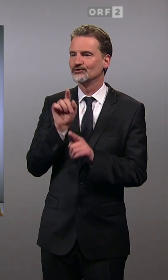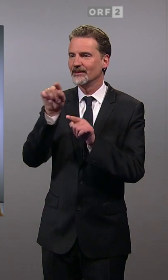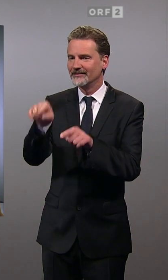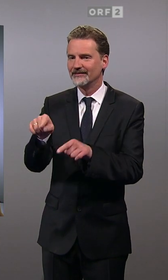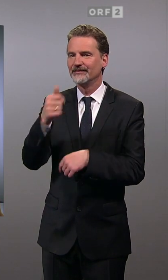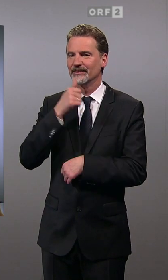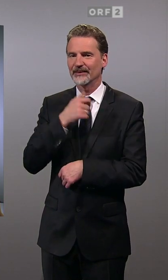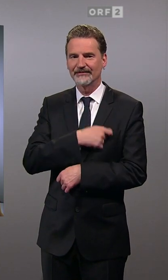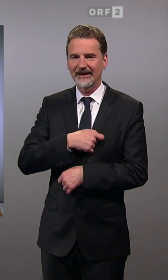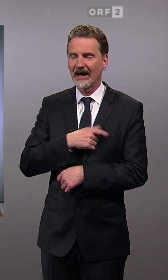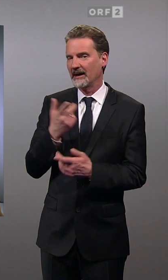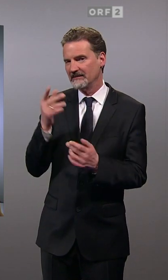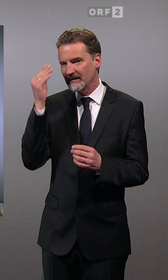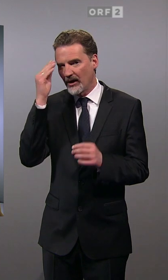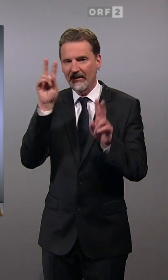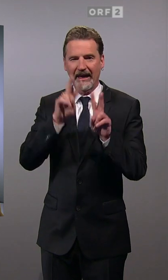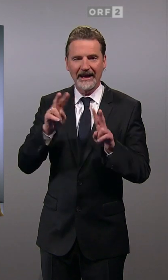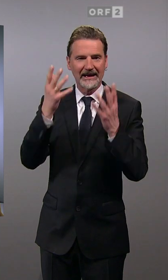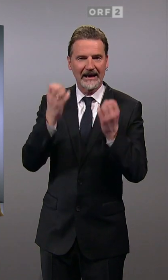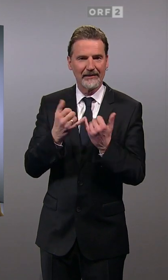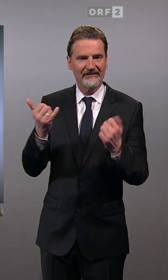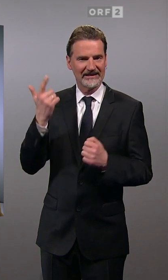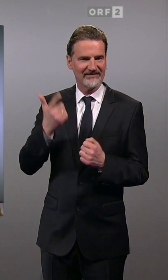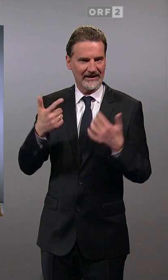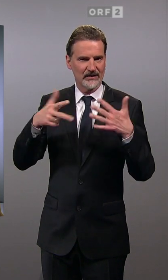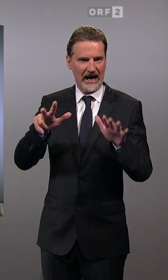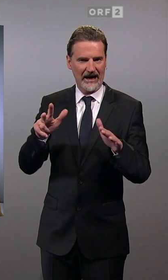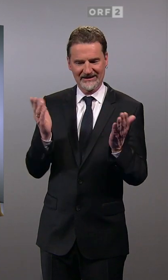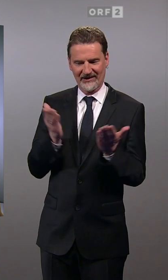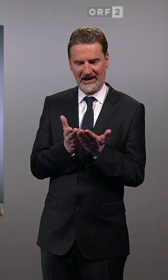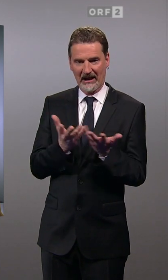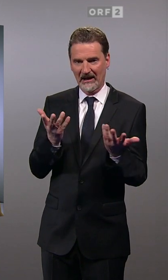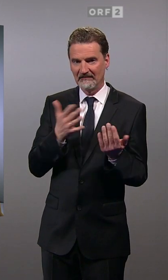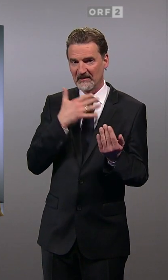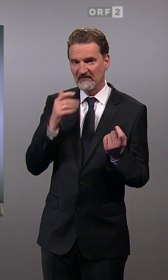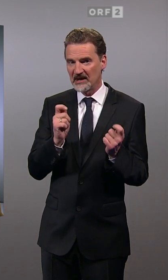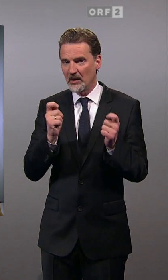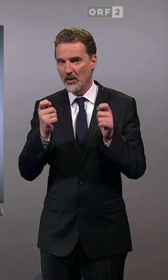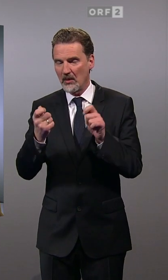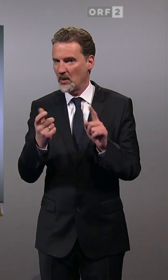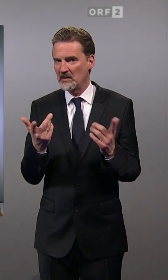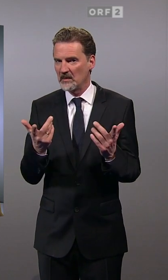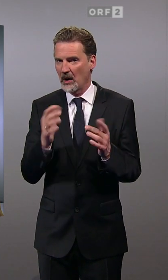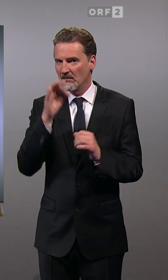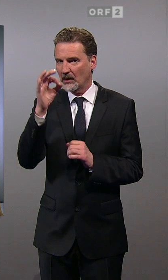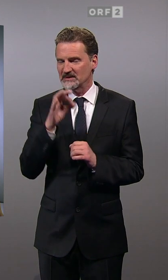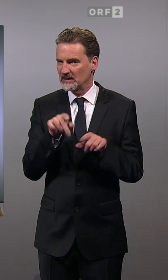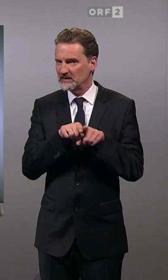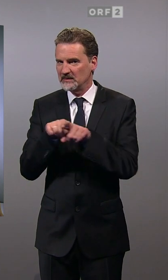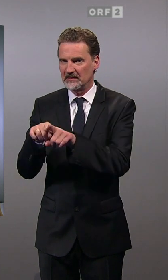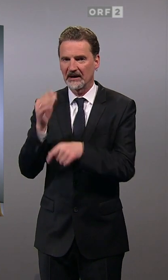ähnliches Ergebnis wie 2018 erzielen. Also da hat sich nicht wenig bewegt. Wie kommentiert man die Umfragen und dieses